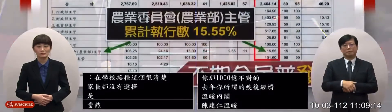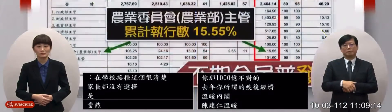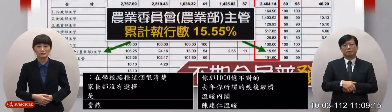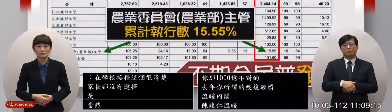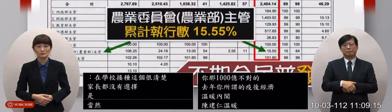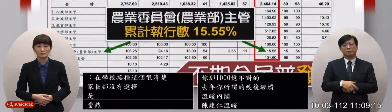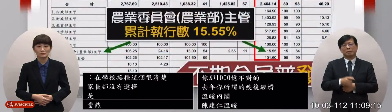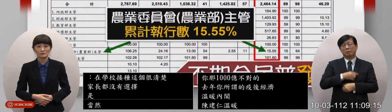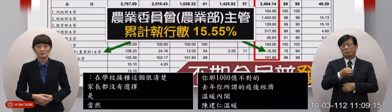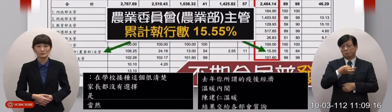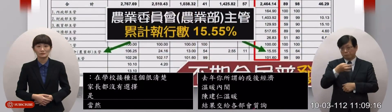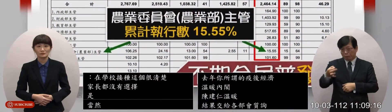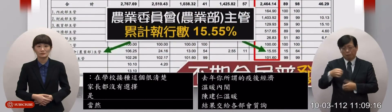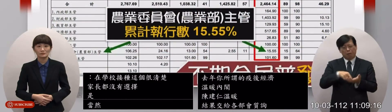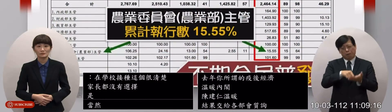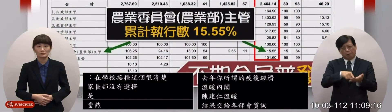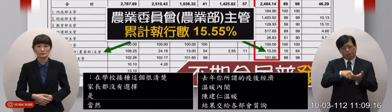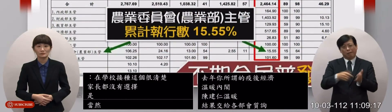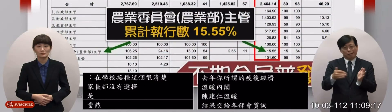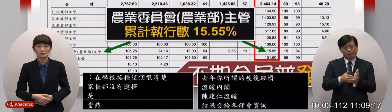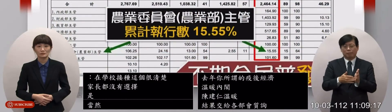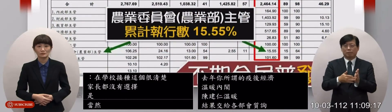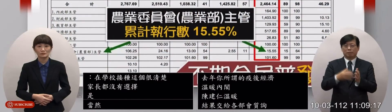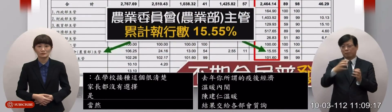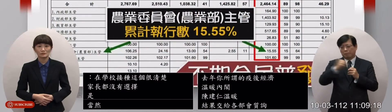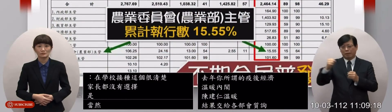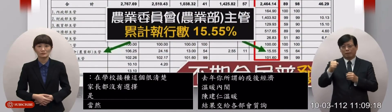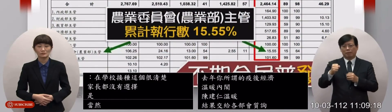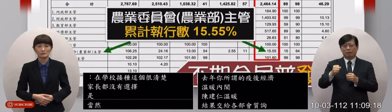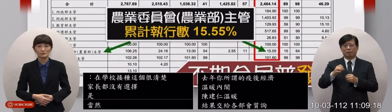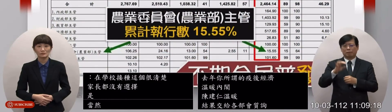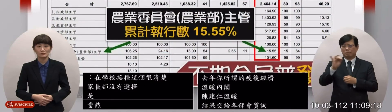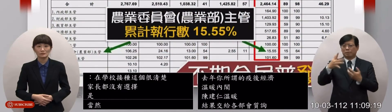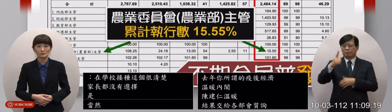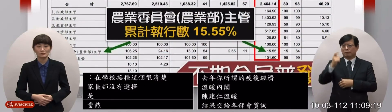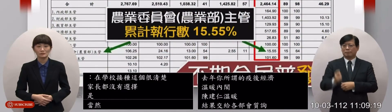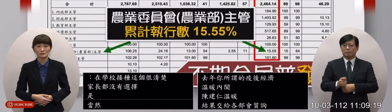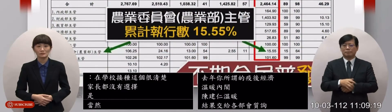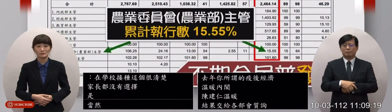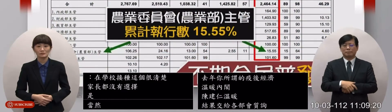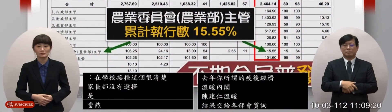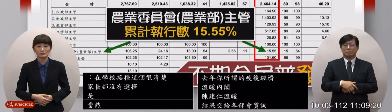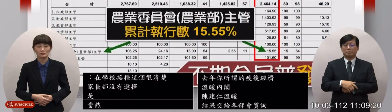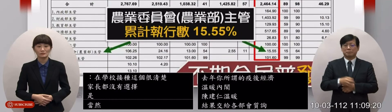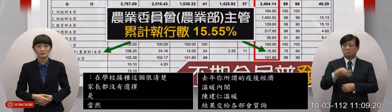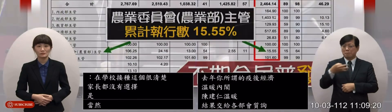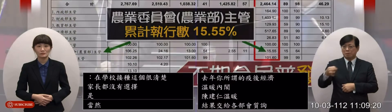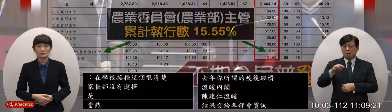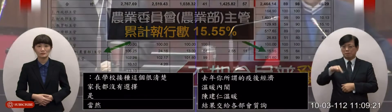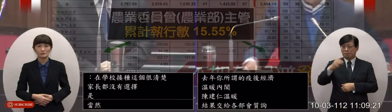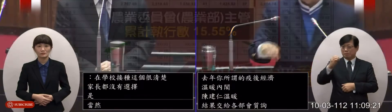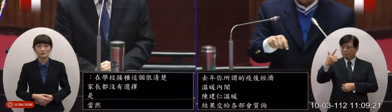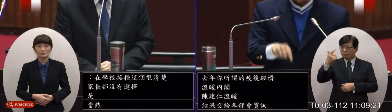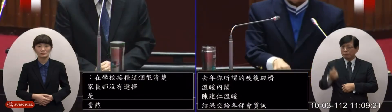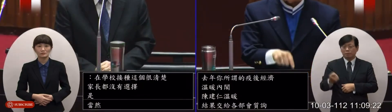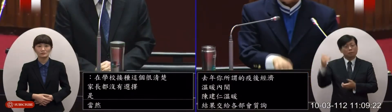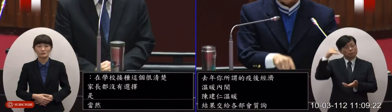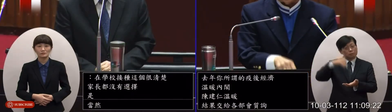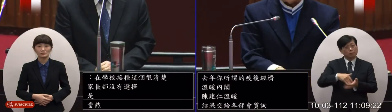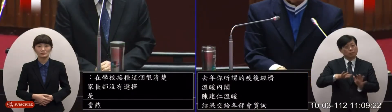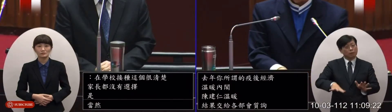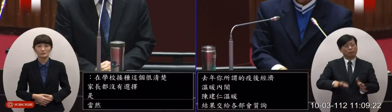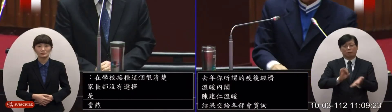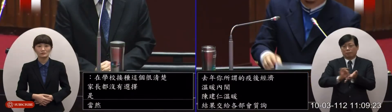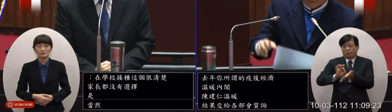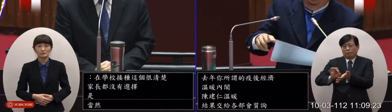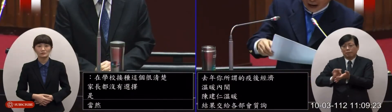錢錢負財搶了一百零幾搶了一百零六億結果到現在